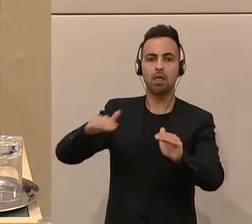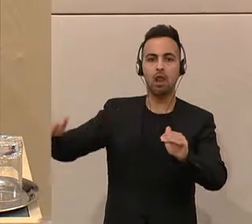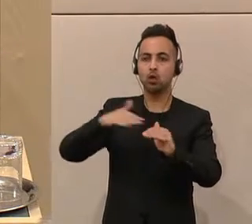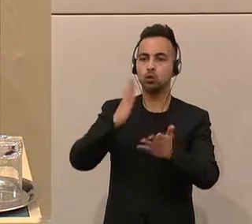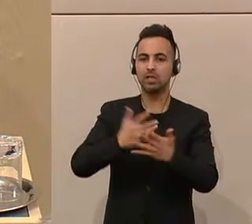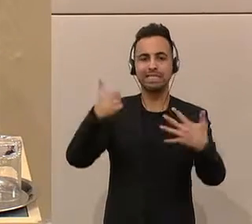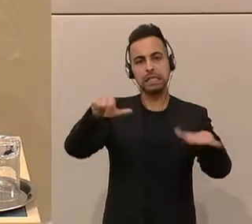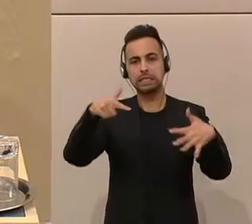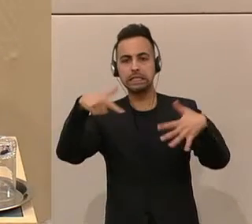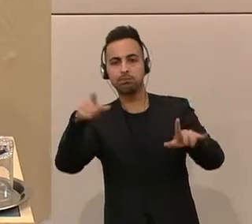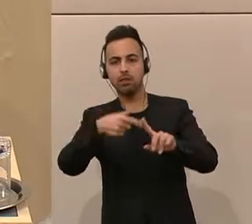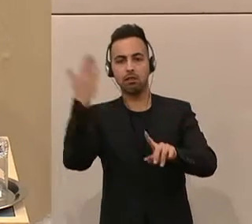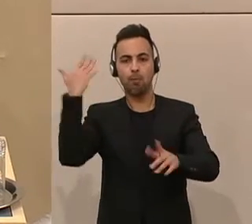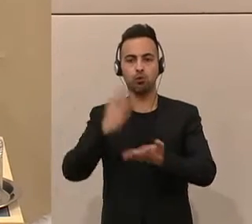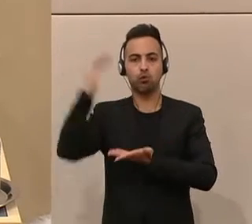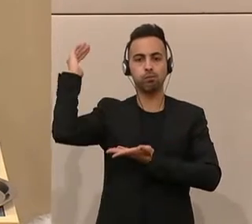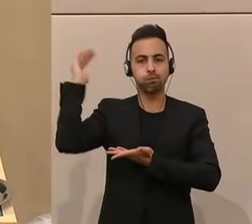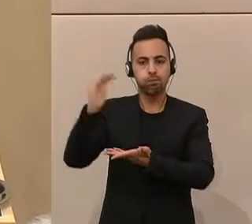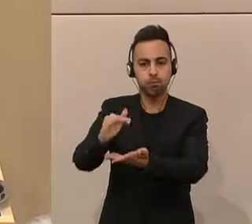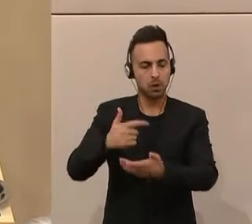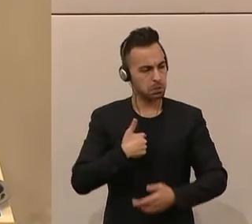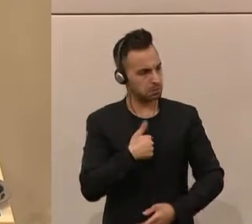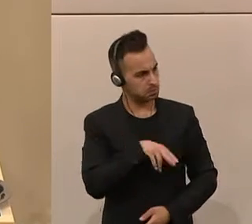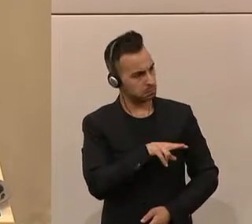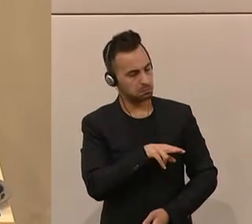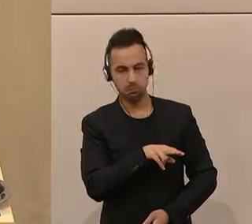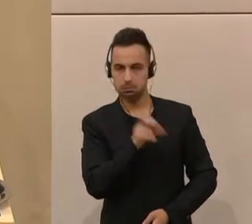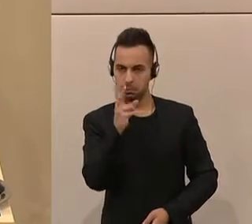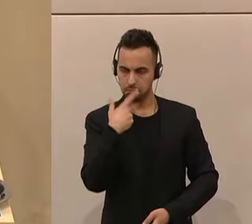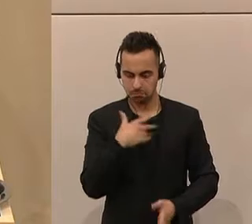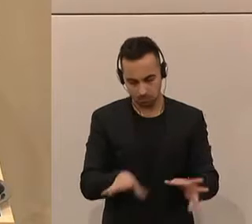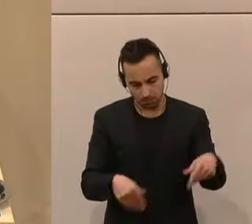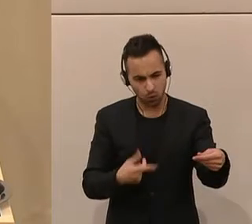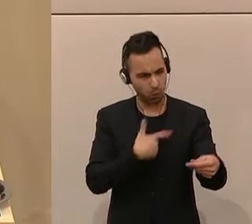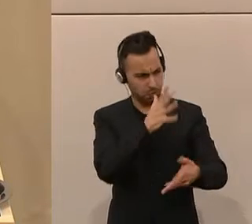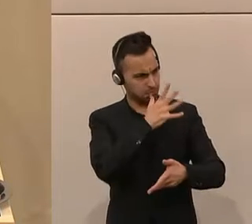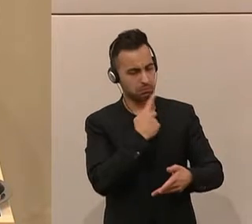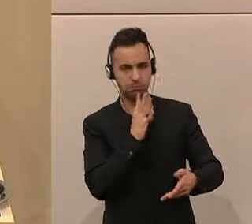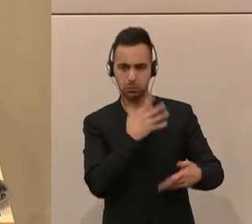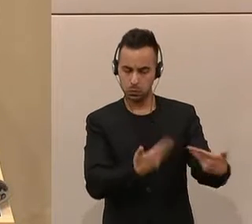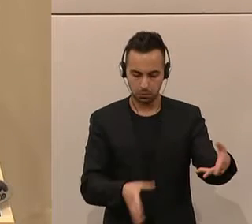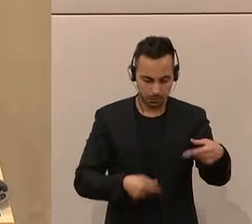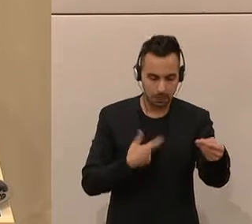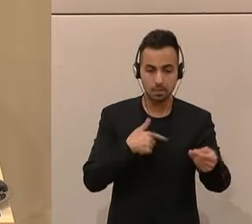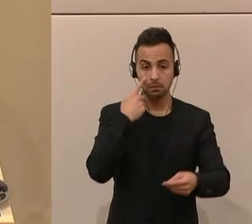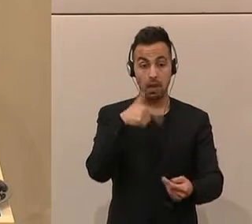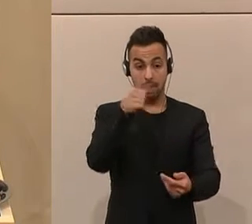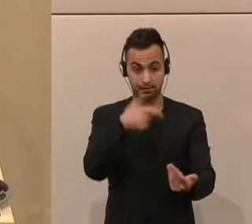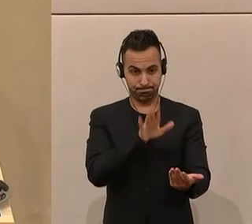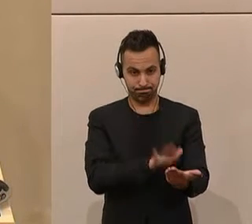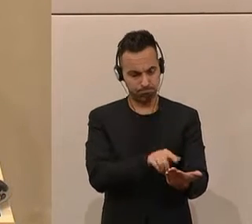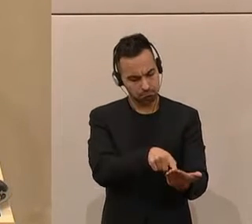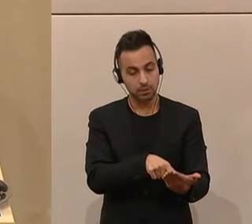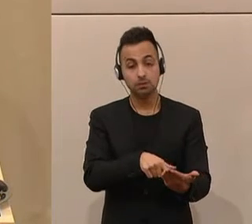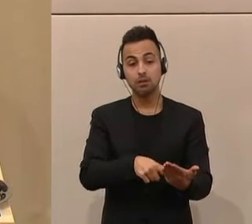16, 17 zurückgegangen. Und ich habe mir das jetzt genauer angeschaut, weil ich es wirklich bemerkenswert finde. Erste Feststellung ist,